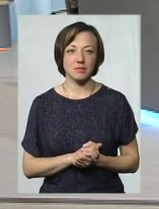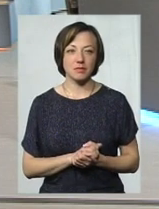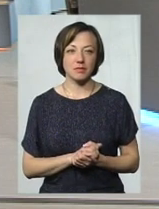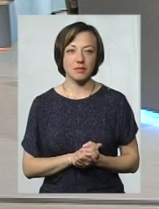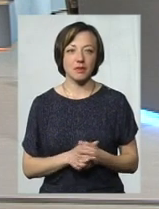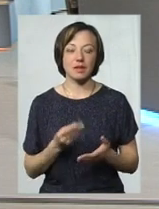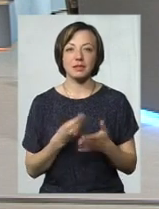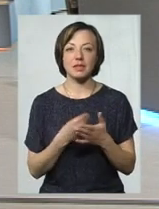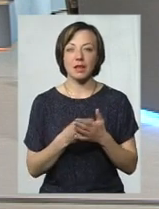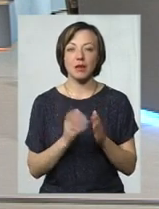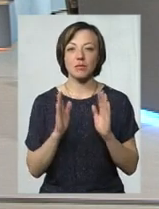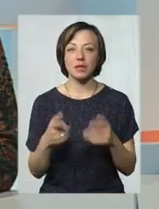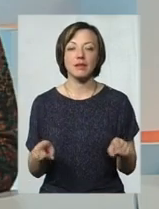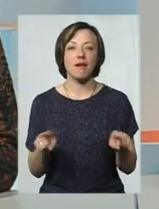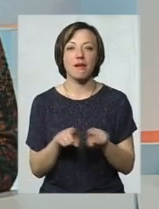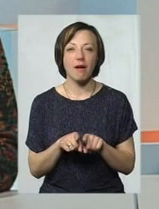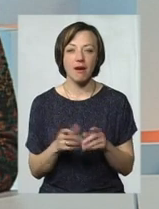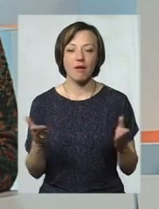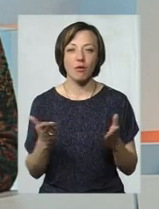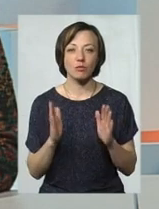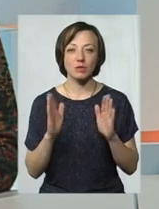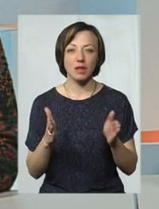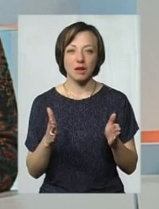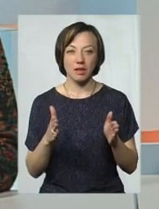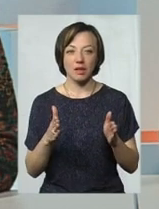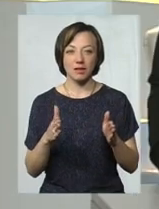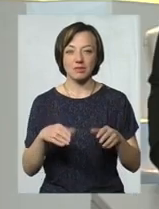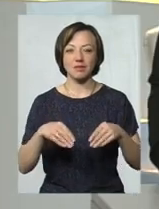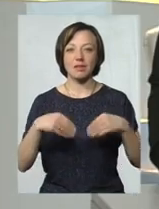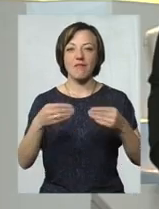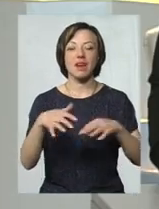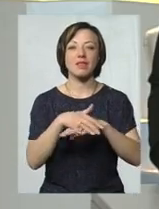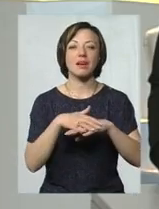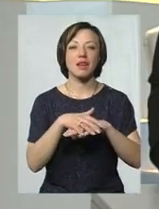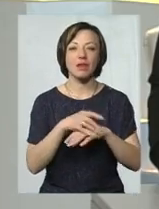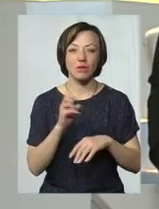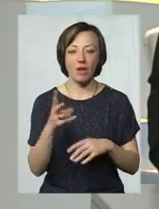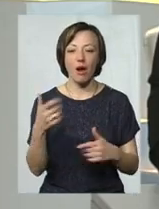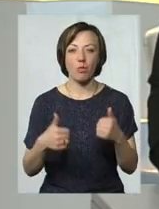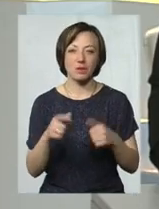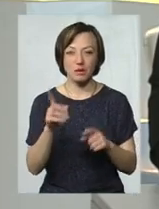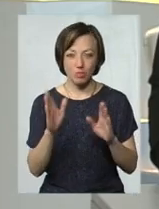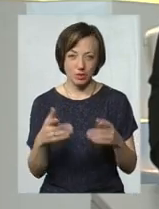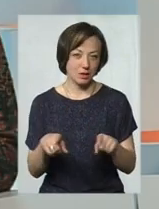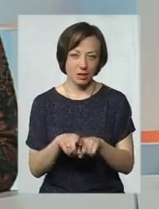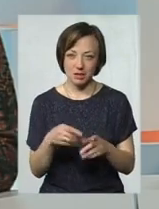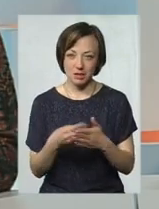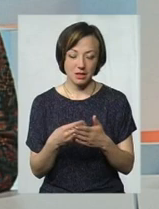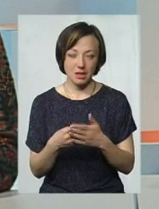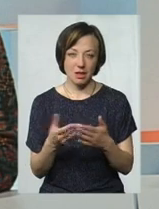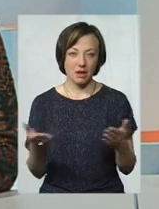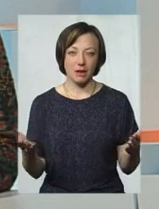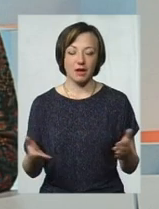буде така, яку буде диктувати ринок. Тобто, яка конкуренція там буде, така буде і ціна. Так що, в